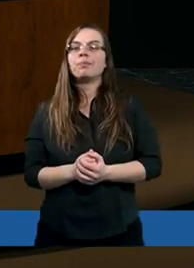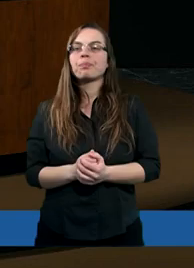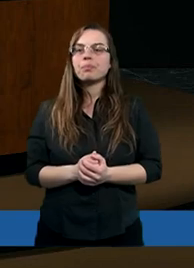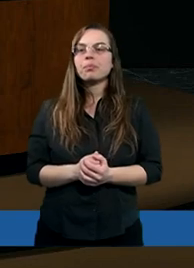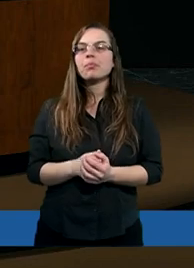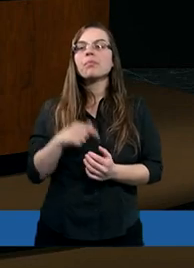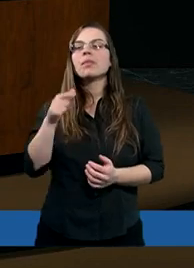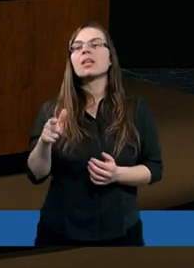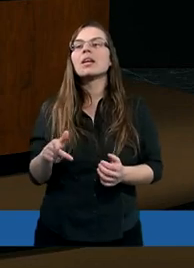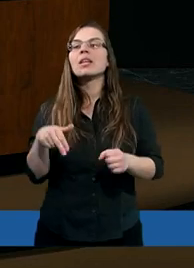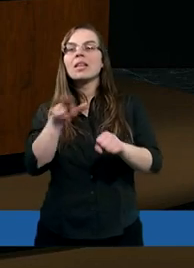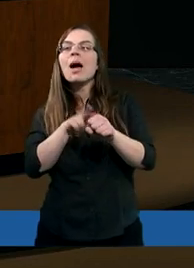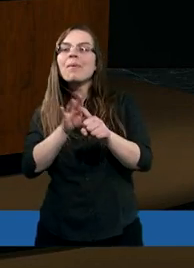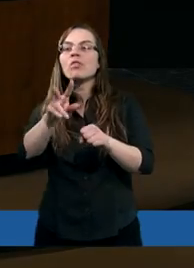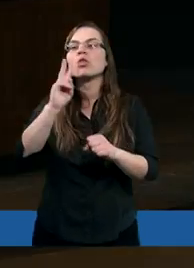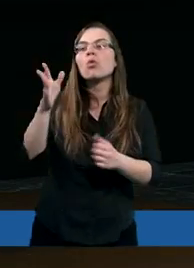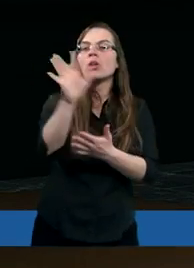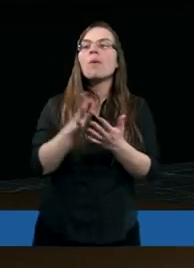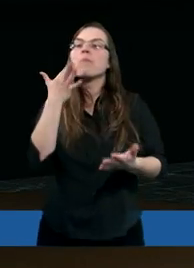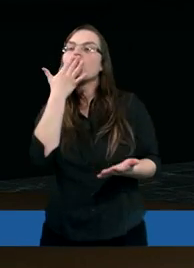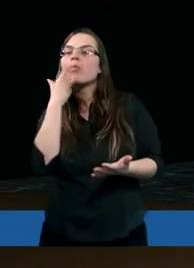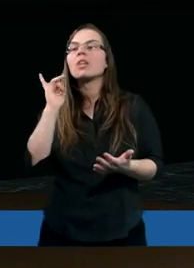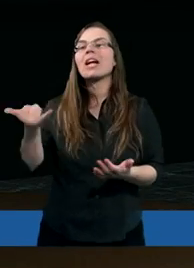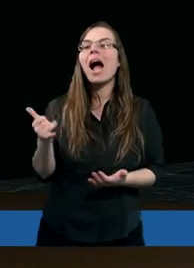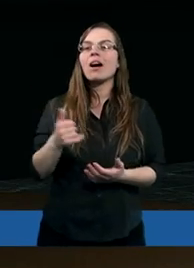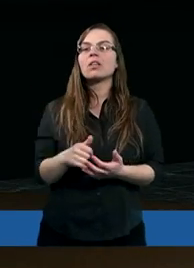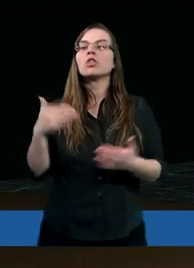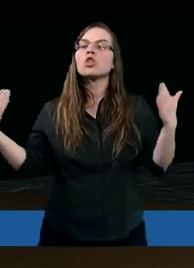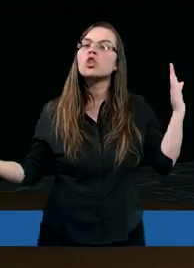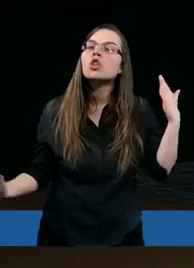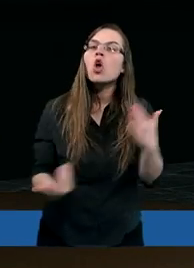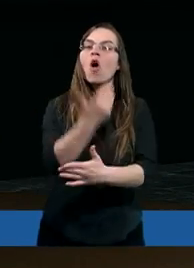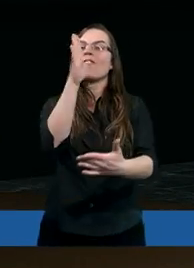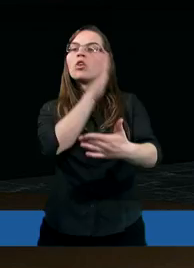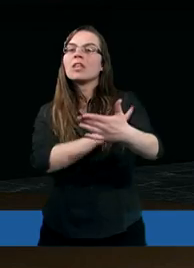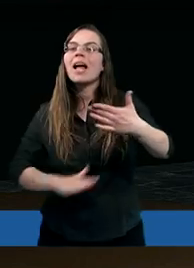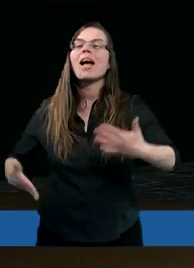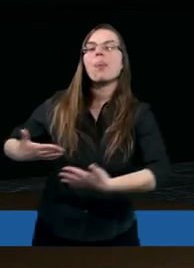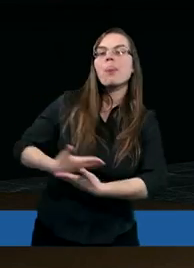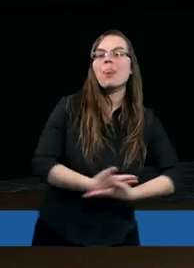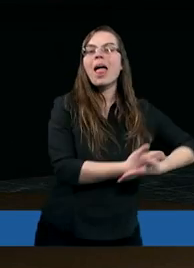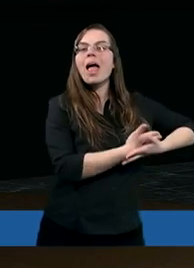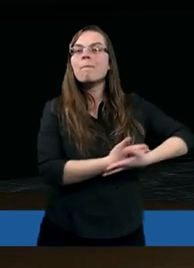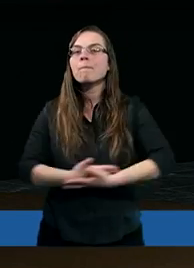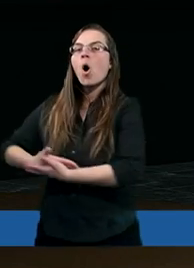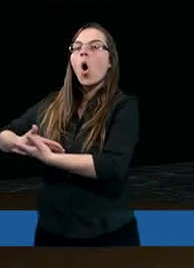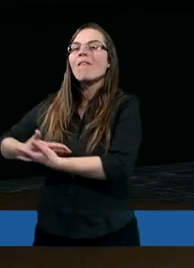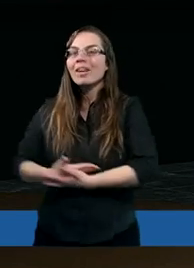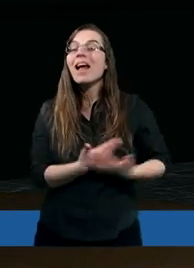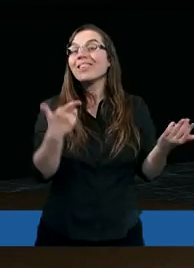Szczególnie chyba ten drugi tekst tutaj mówi, że jako nowo narodzone niemowlęta. To są